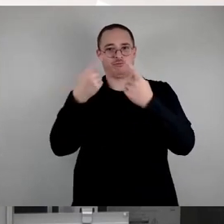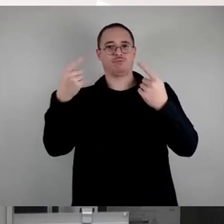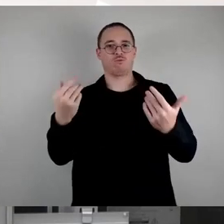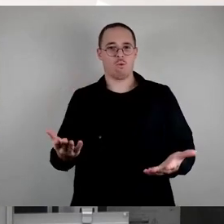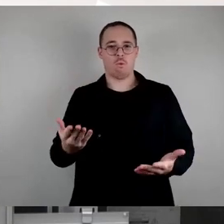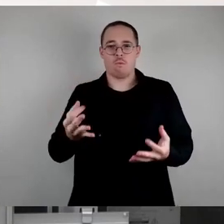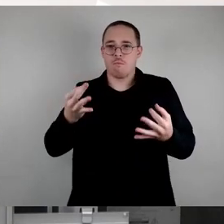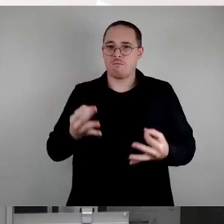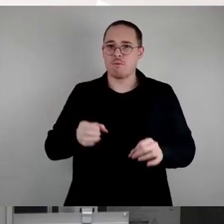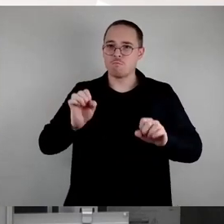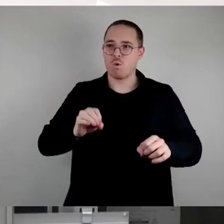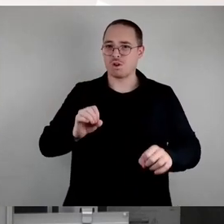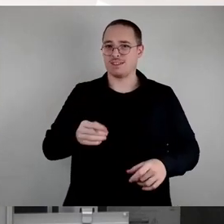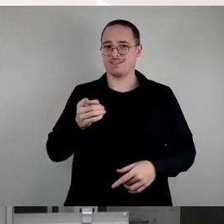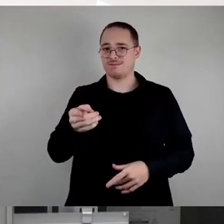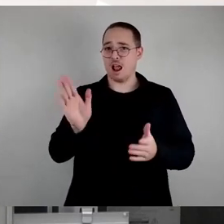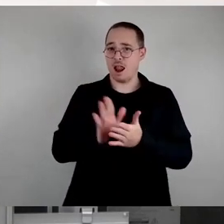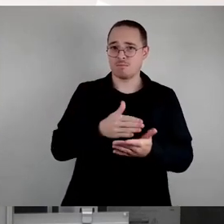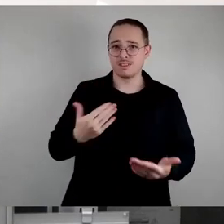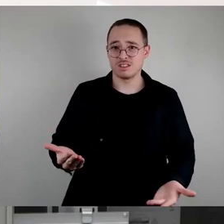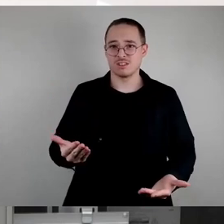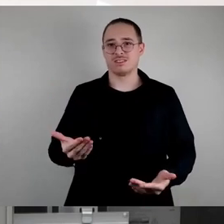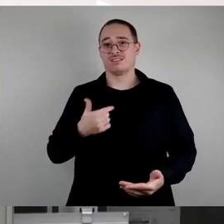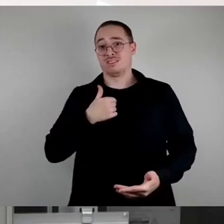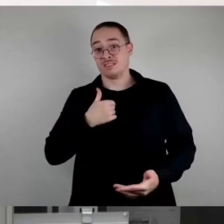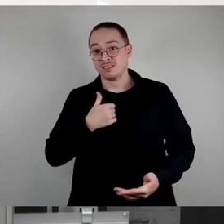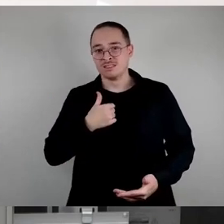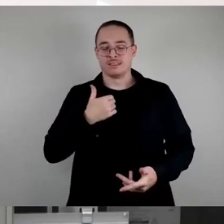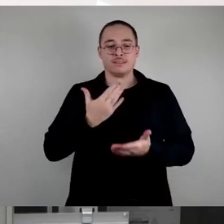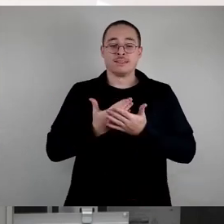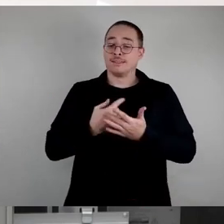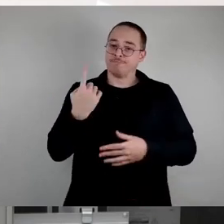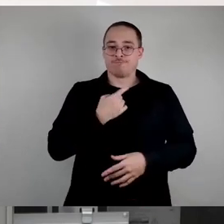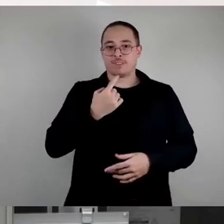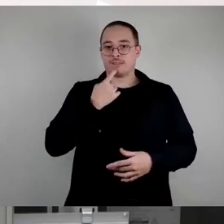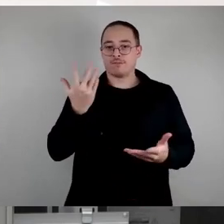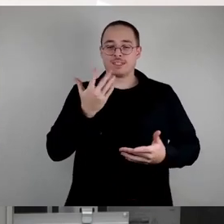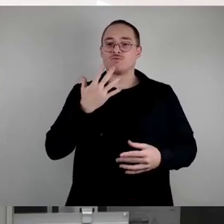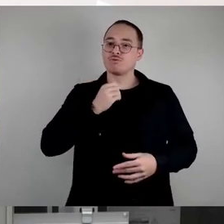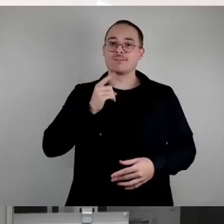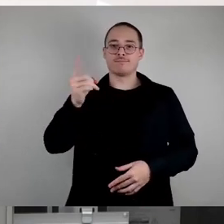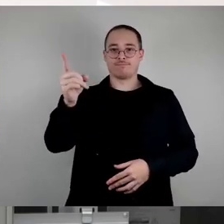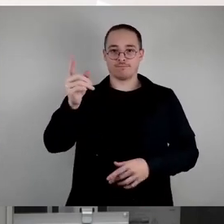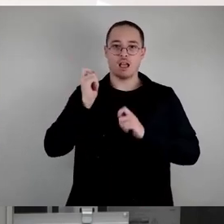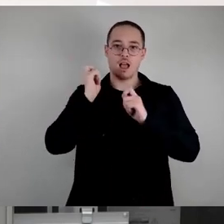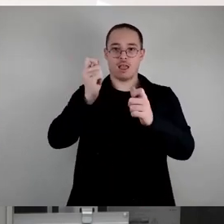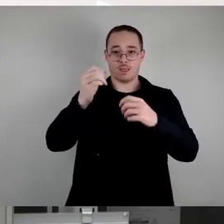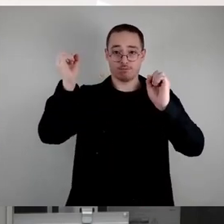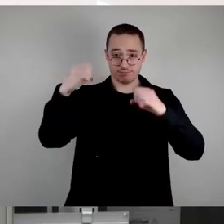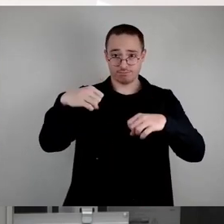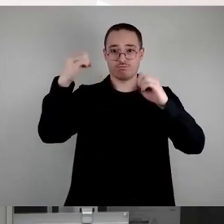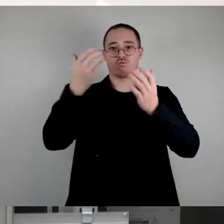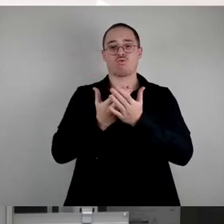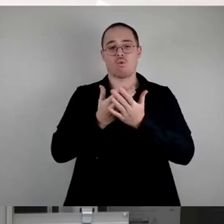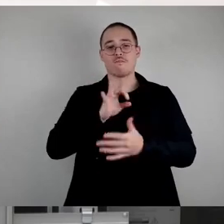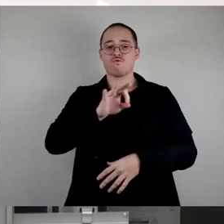Dissidentenantrag zustimmen, weil wir glauben, dass man diesen Beirat dann so ausgestalten kann, wie er für Dresden okay ist. Und wünschen uns hier eine